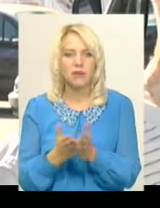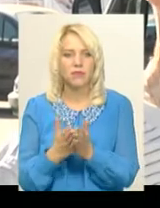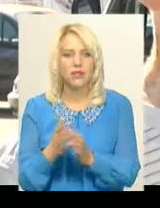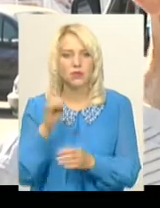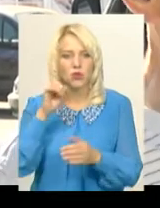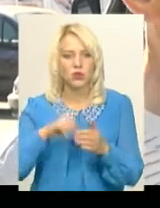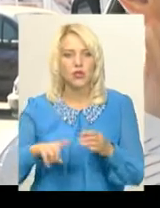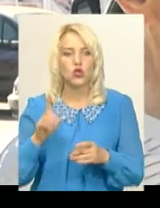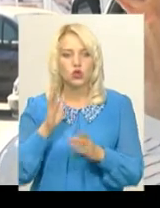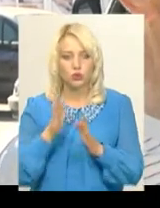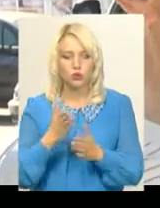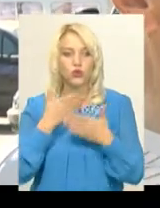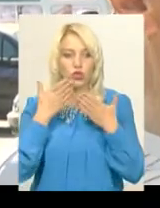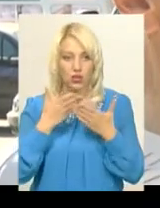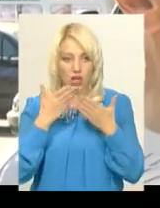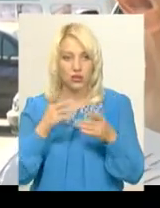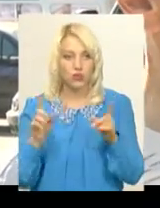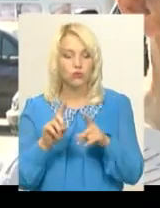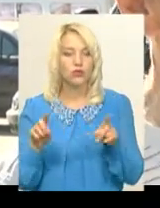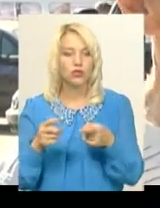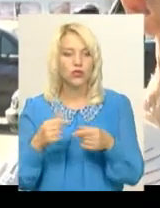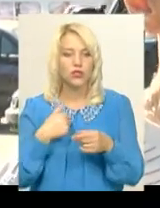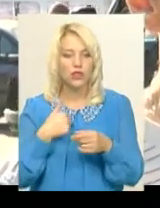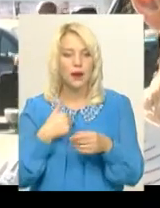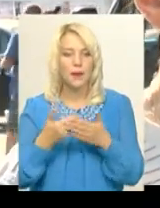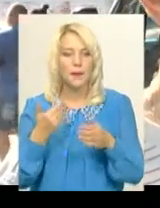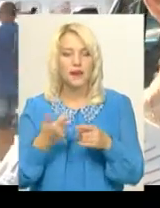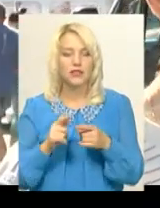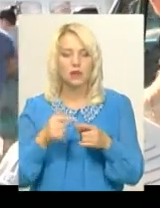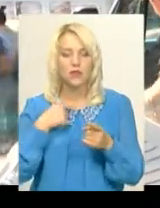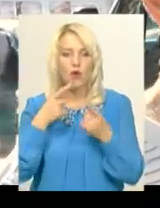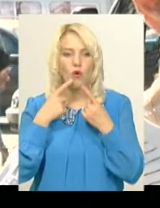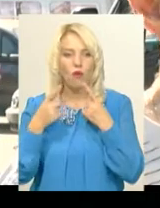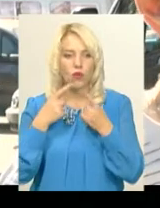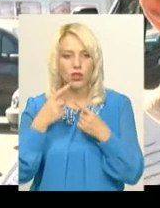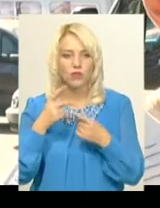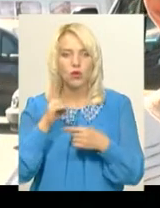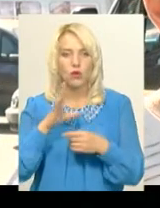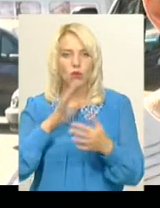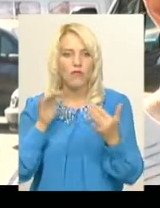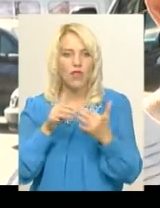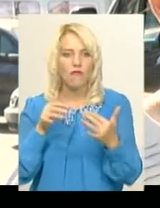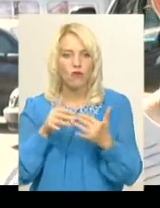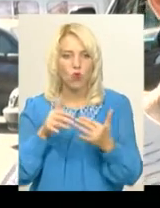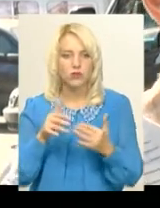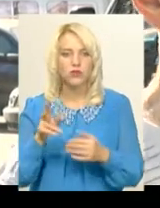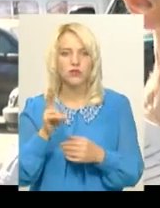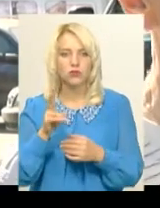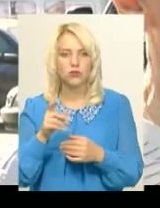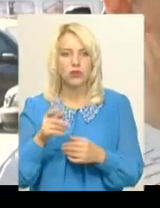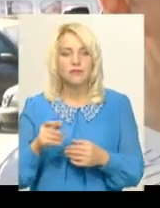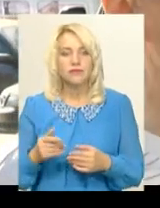Сподіваюся, що читатимуть, тому що я перед цим десь трохи поговорив з людьми, які побували на фронті, в тому числі в